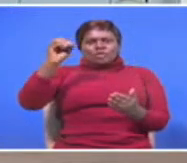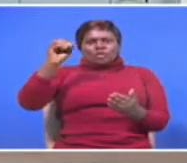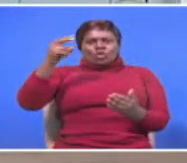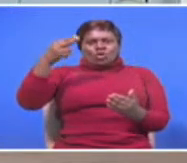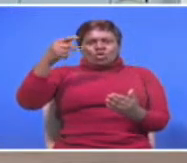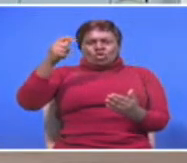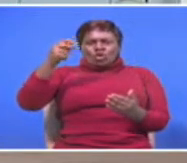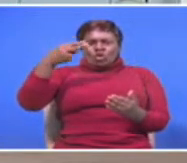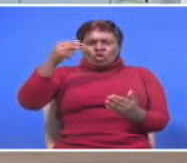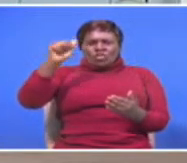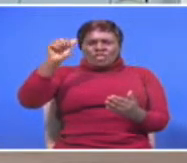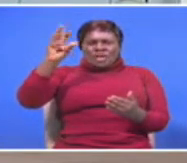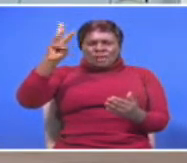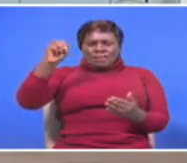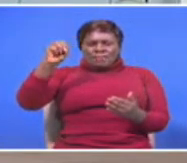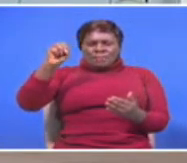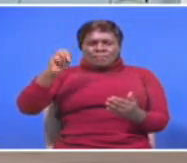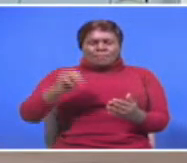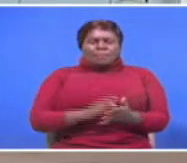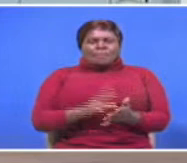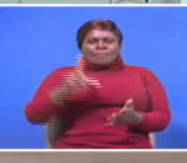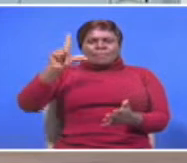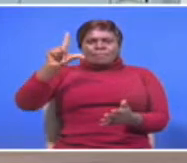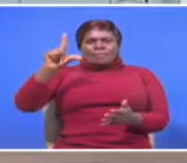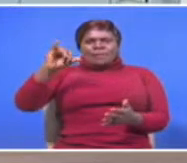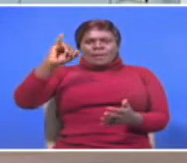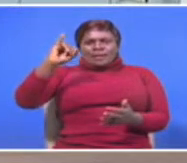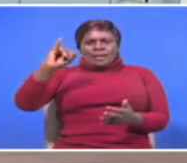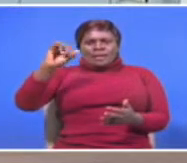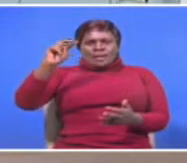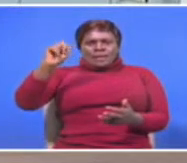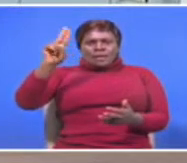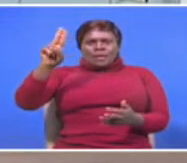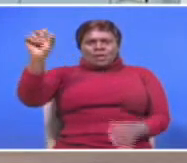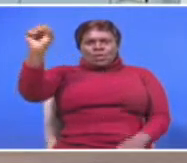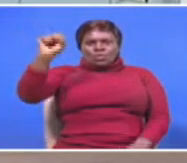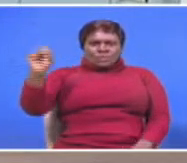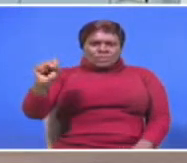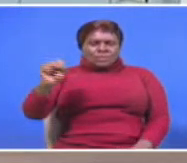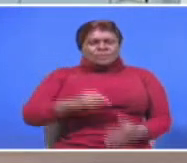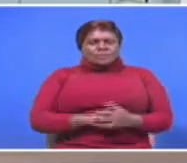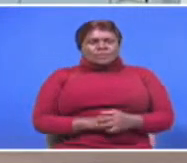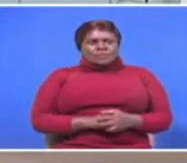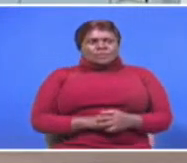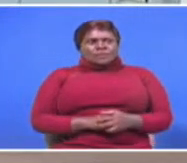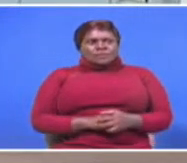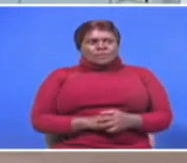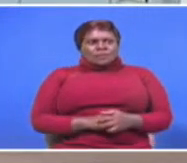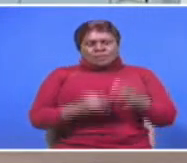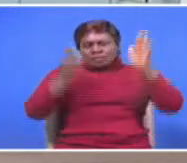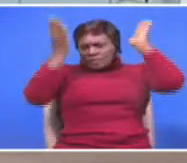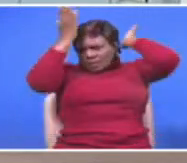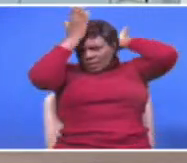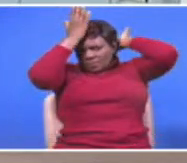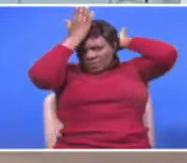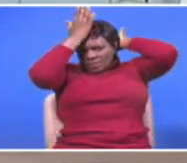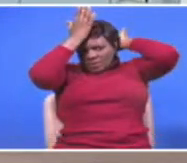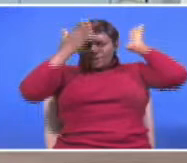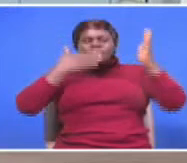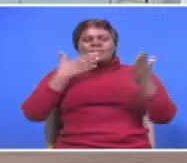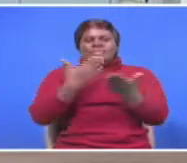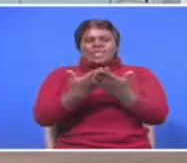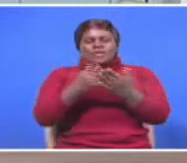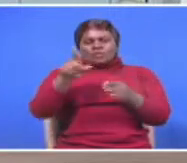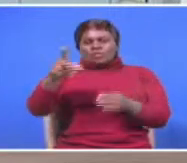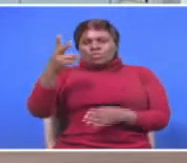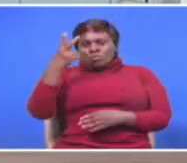Albert Mukungu na Linus, amasajuni Linus, alumasai, wakiwe Buchero, kakamega. Sante sana kwa